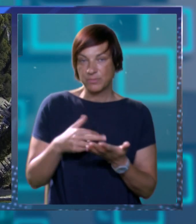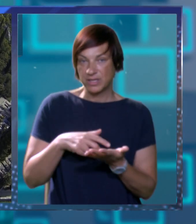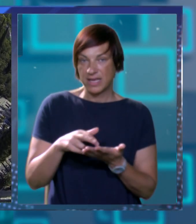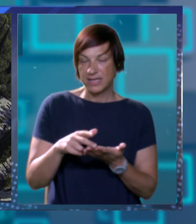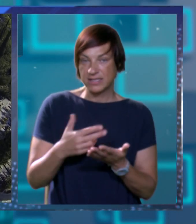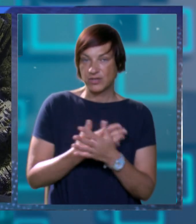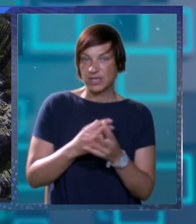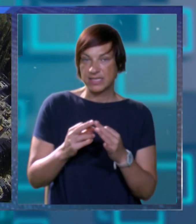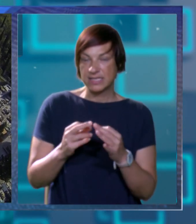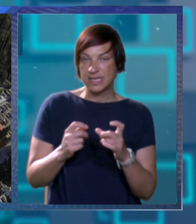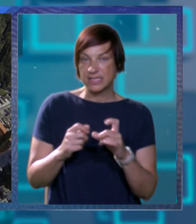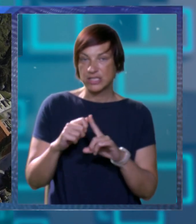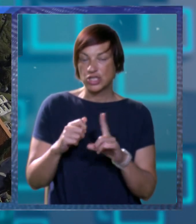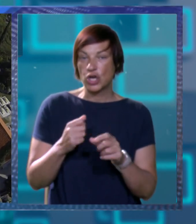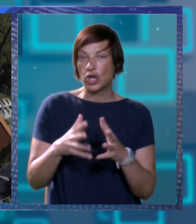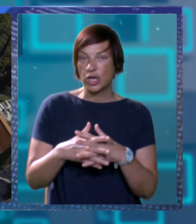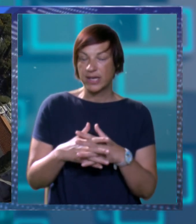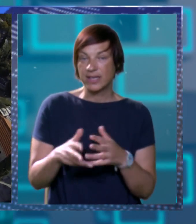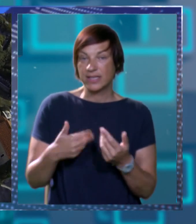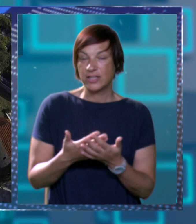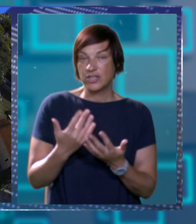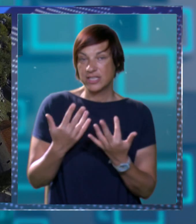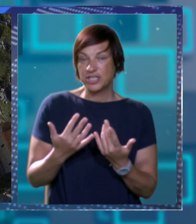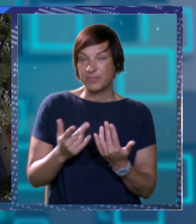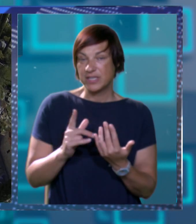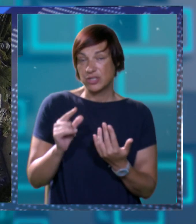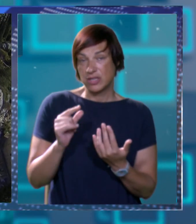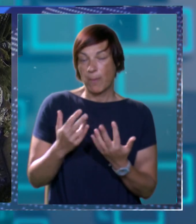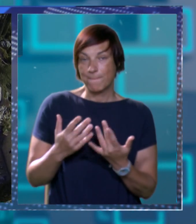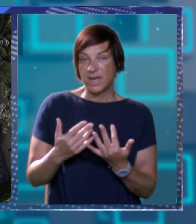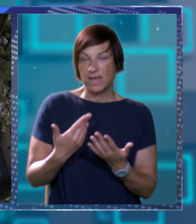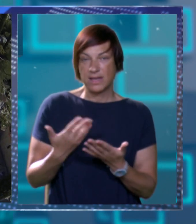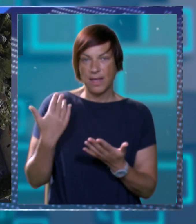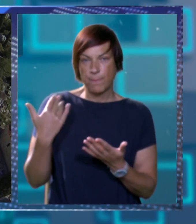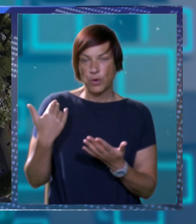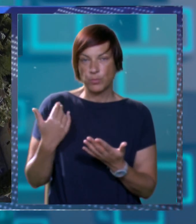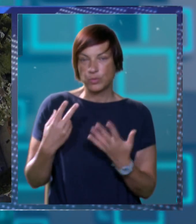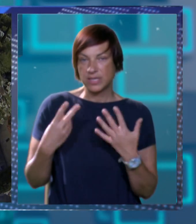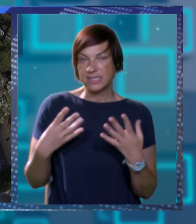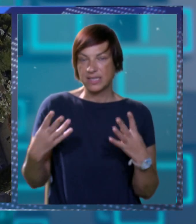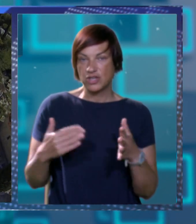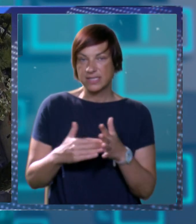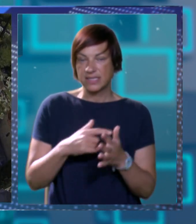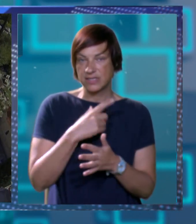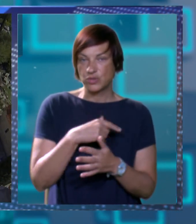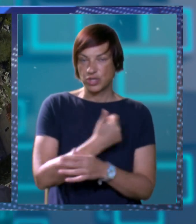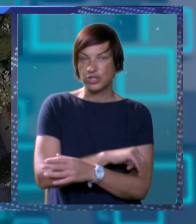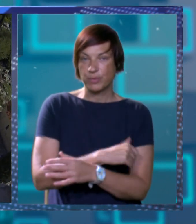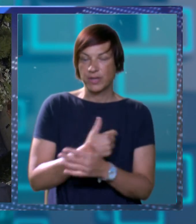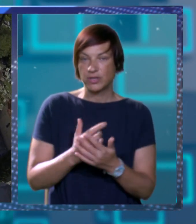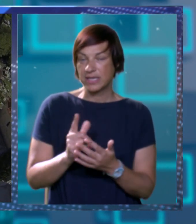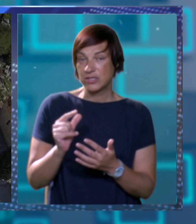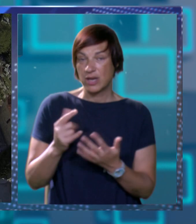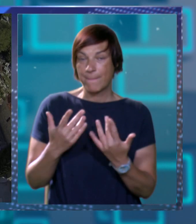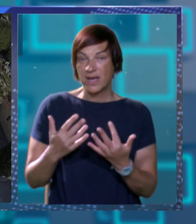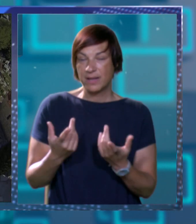to iskorak za Sokol za napraviti a dota će ti brojevi biti nisu to ni mali brojevi tamo bude 7-8 tisuća ljudi godišnje tako